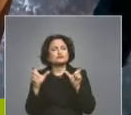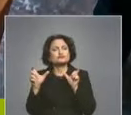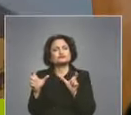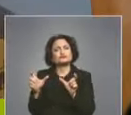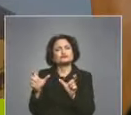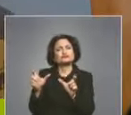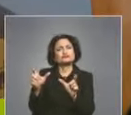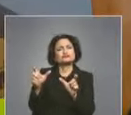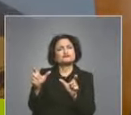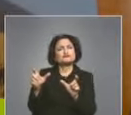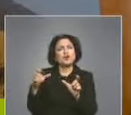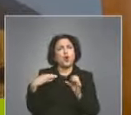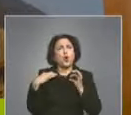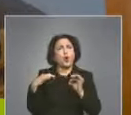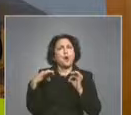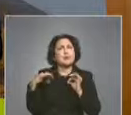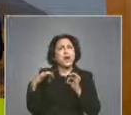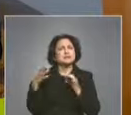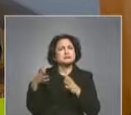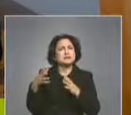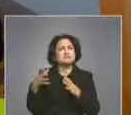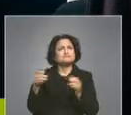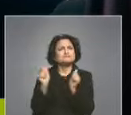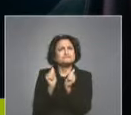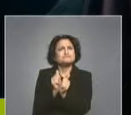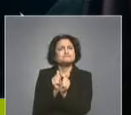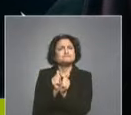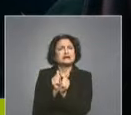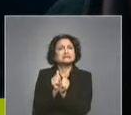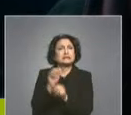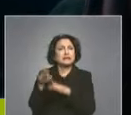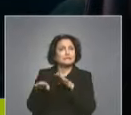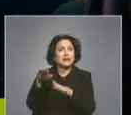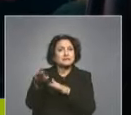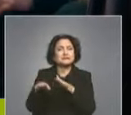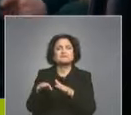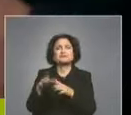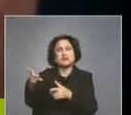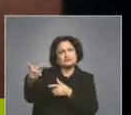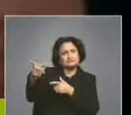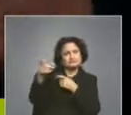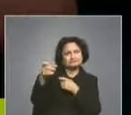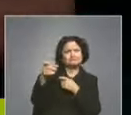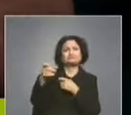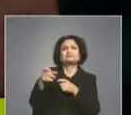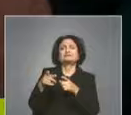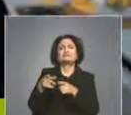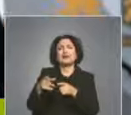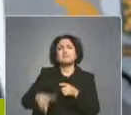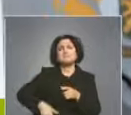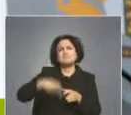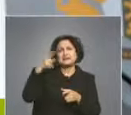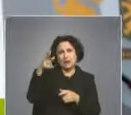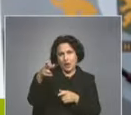престъпници. Представено бе и съдебното снарежение. Автомат Калашников, пушки с гумени патрони, електропреносен пистолет.